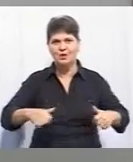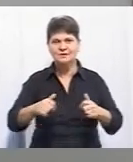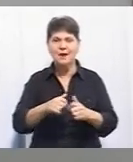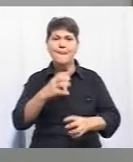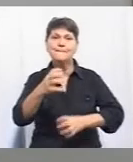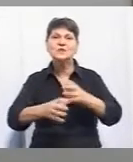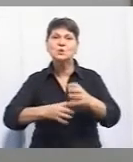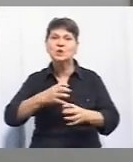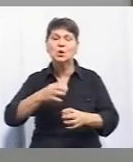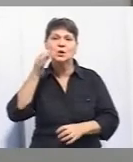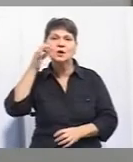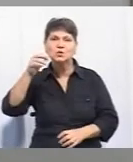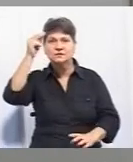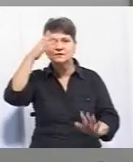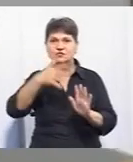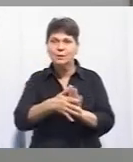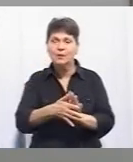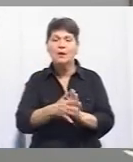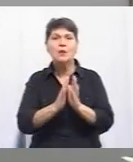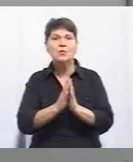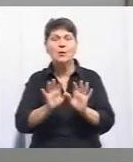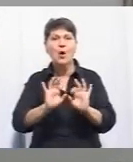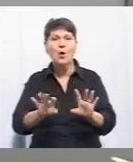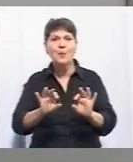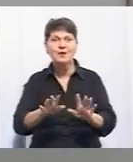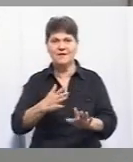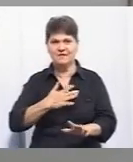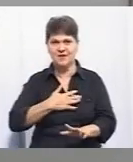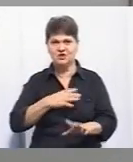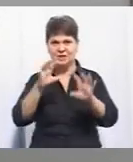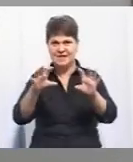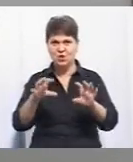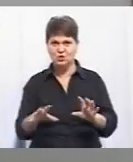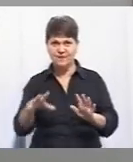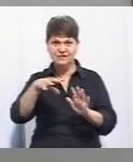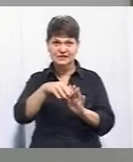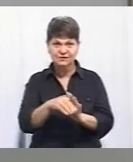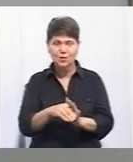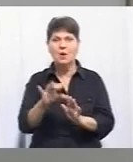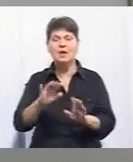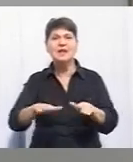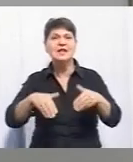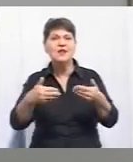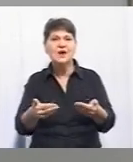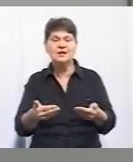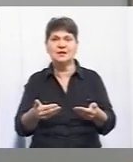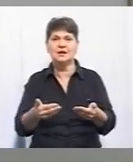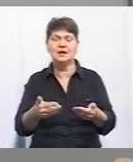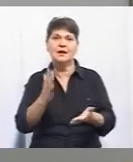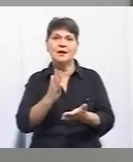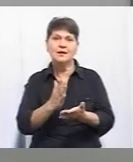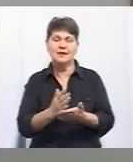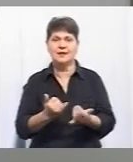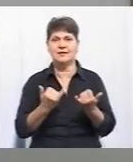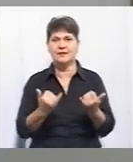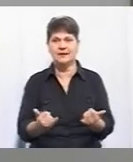досвід і спробуємо імплементувати його у наше законодавство і також надавати пропозиції і, в принципі,